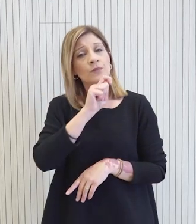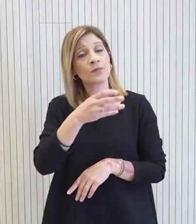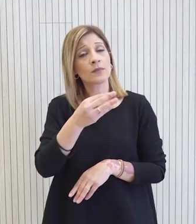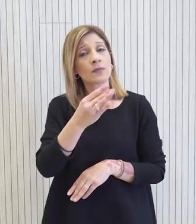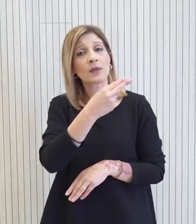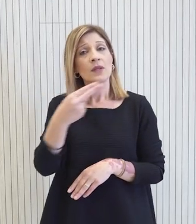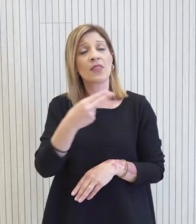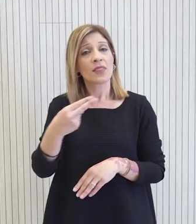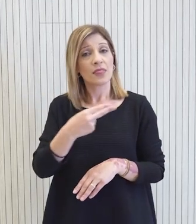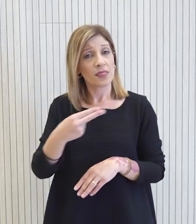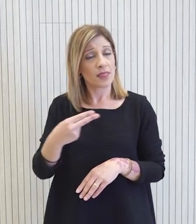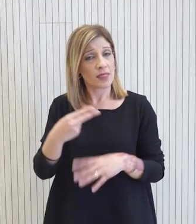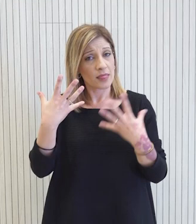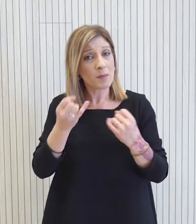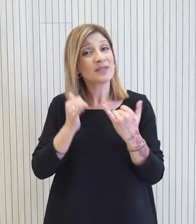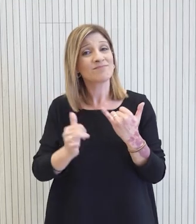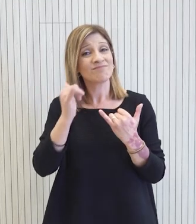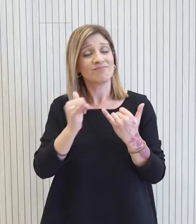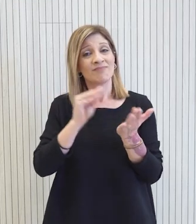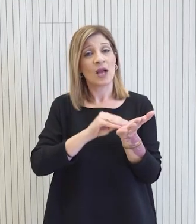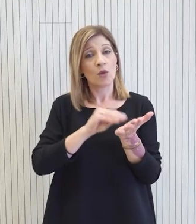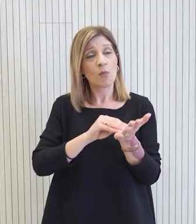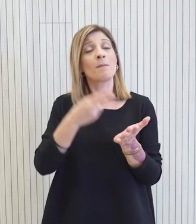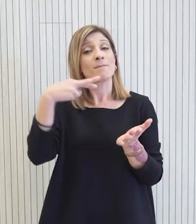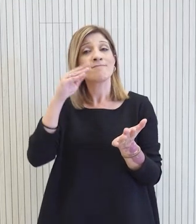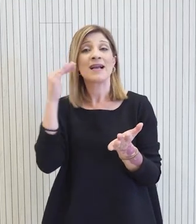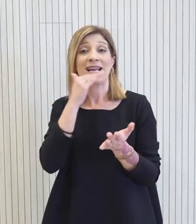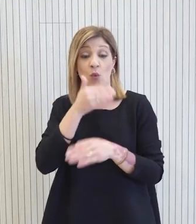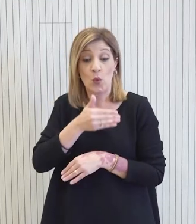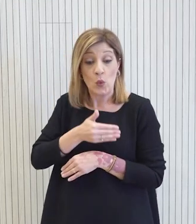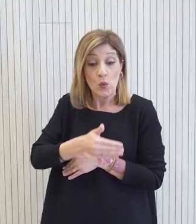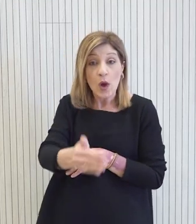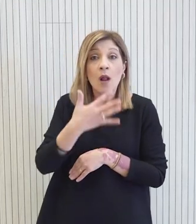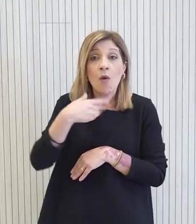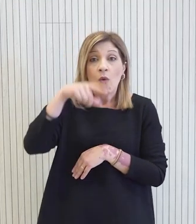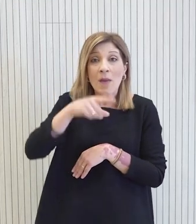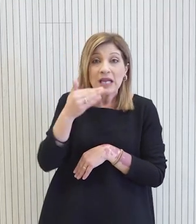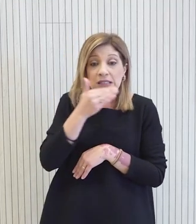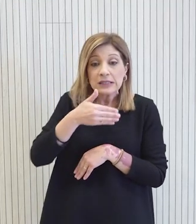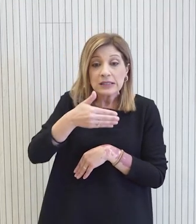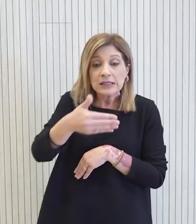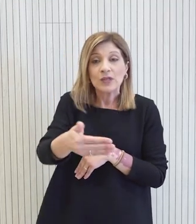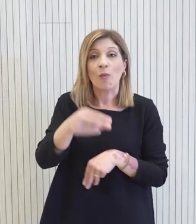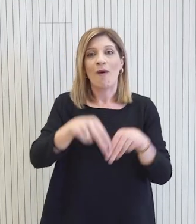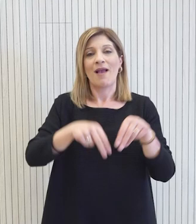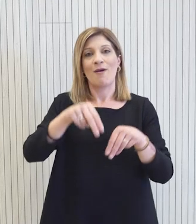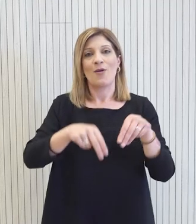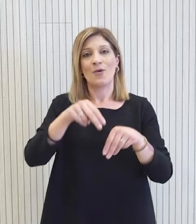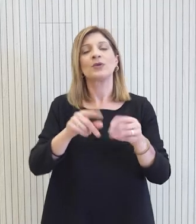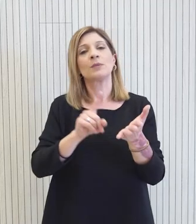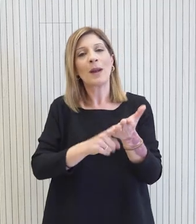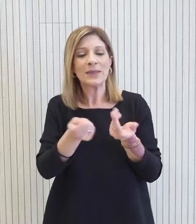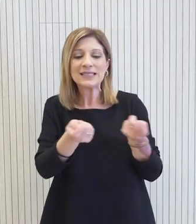υπάρχουν, αν θέλετε, καθυστερήσεις και θα πρέπει να επιταχυνθούν το επόμενο μικρό διάστημα που έχουμε στην διάθεσή μας και να υπάρξει αυτός ο